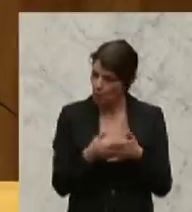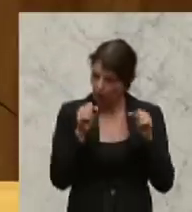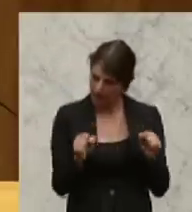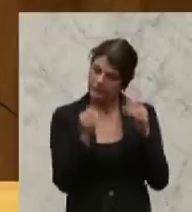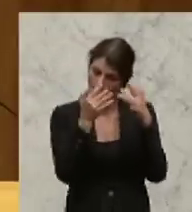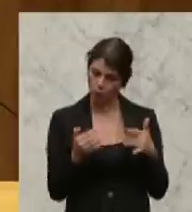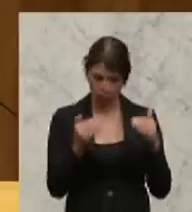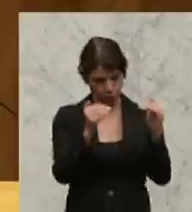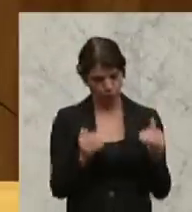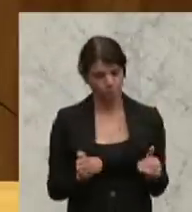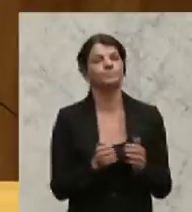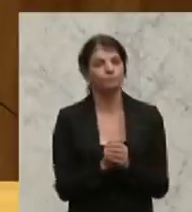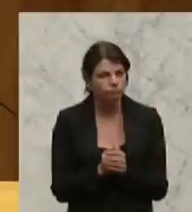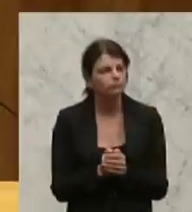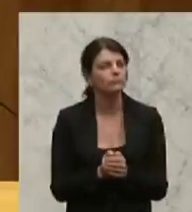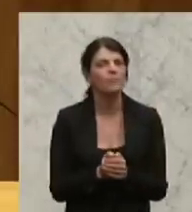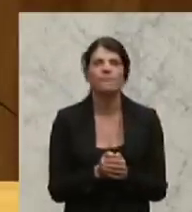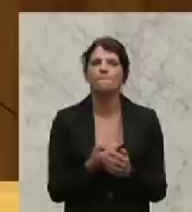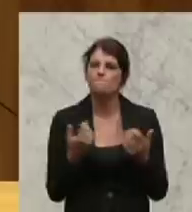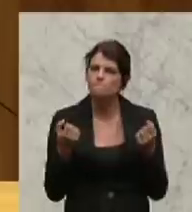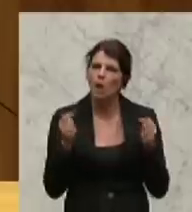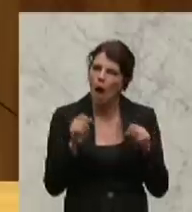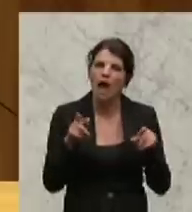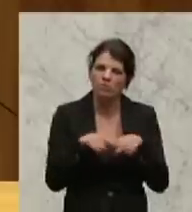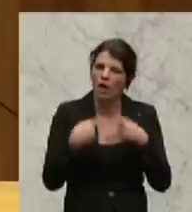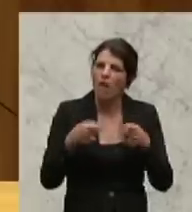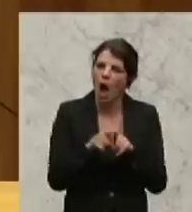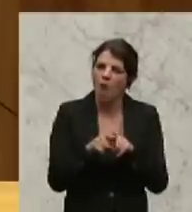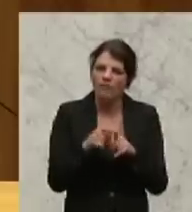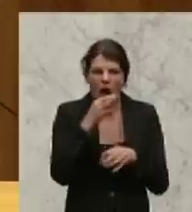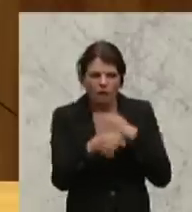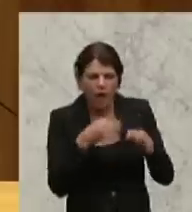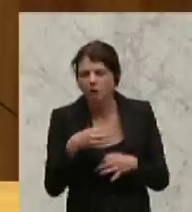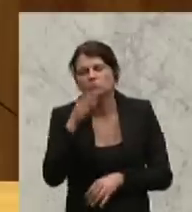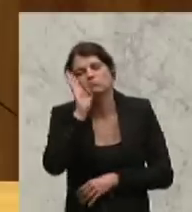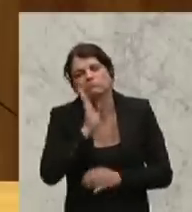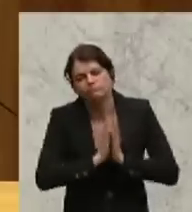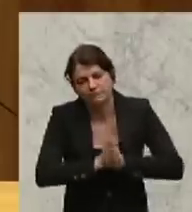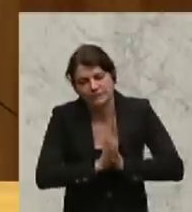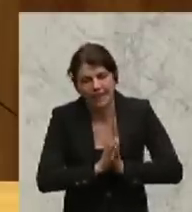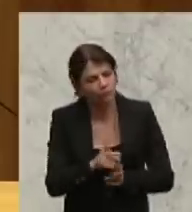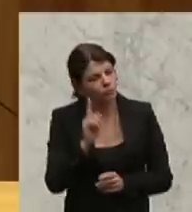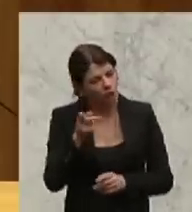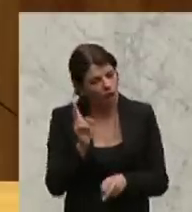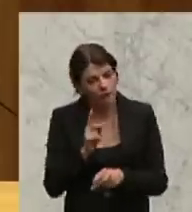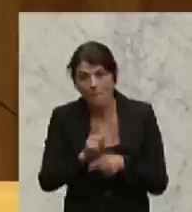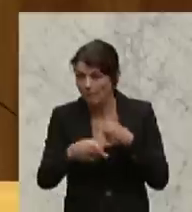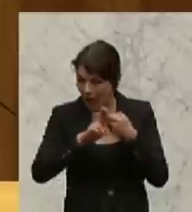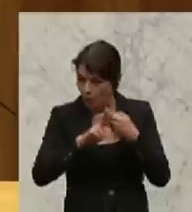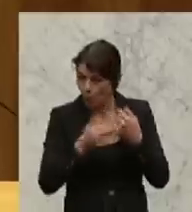würden Sie auch dann in den Anfragen dringend ersuchen, das auch entsprechend zu beantworten.